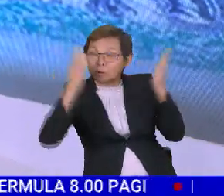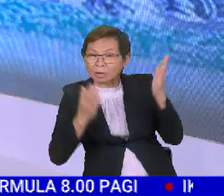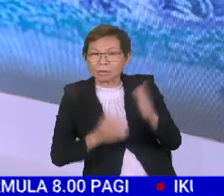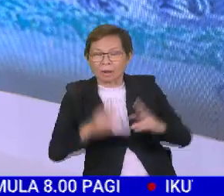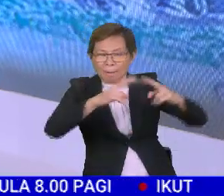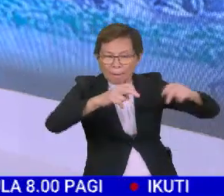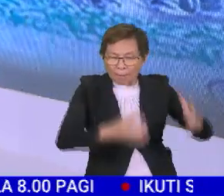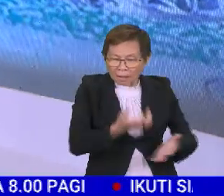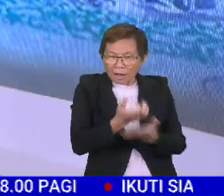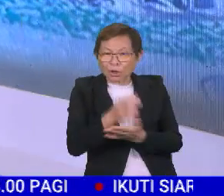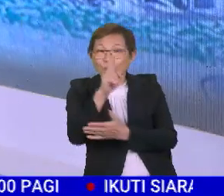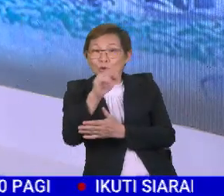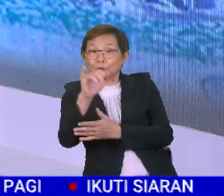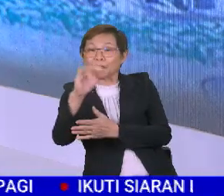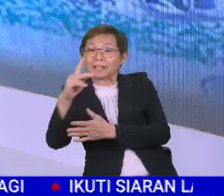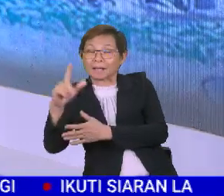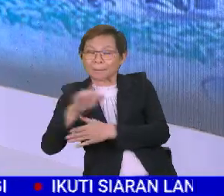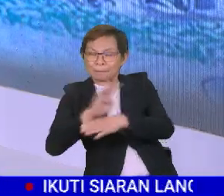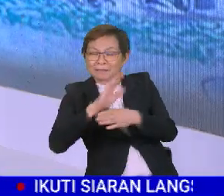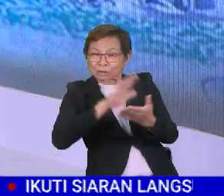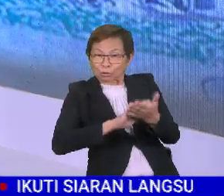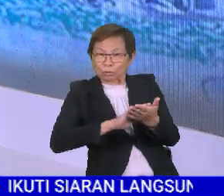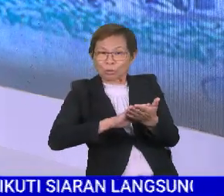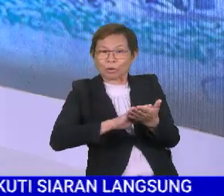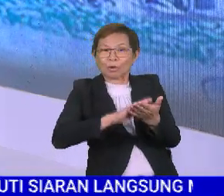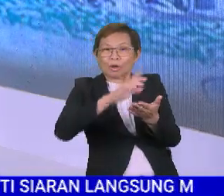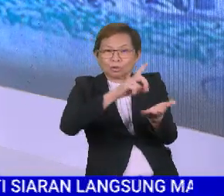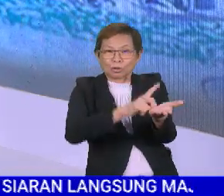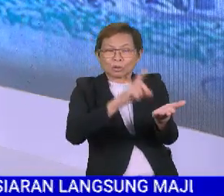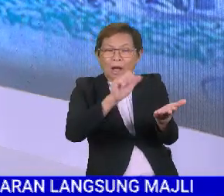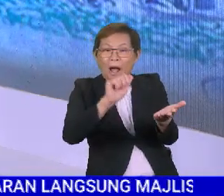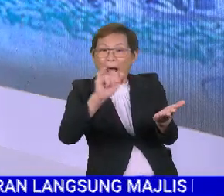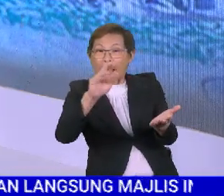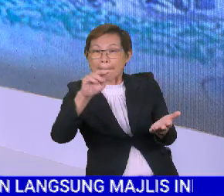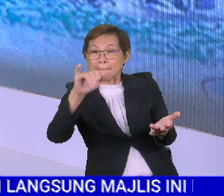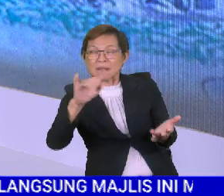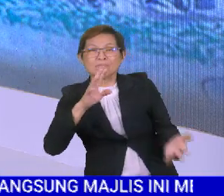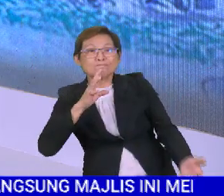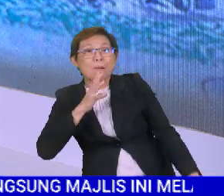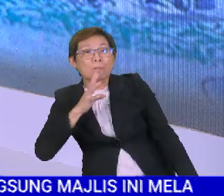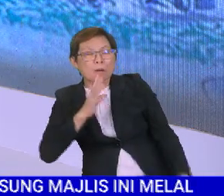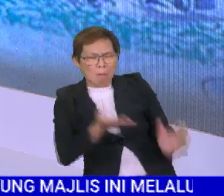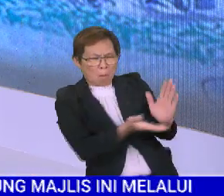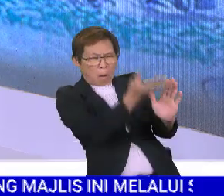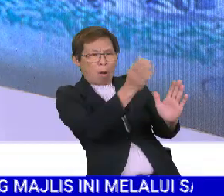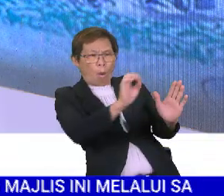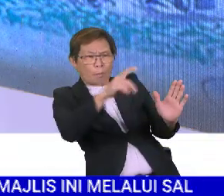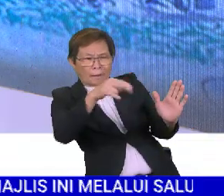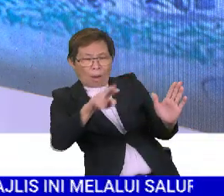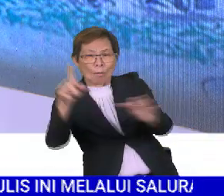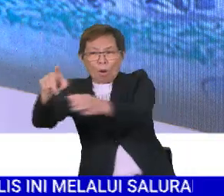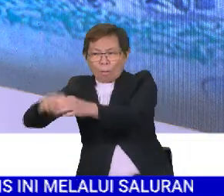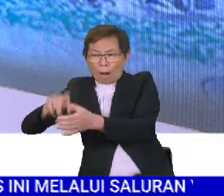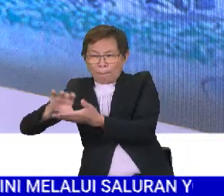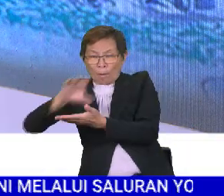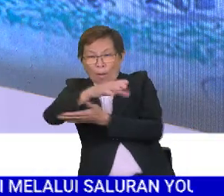Penganasis Ekonomi UniKL Business School, Prof. Madia Dr. Aimi Zulhazmi Abdul Rashid berkata, kenaikan itu menarik pelabur